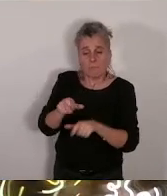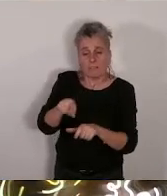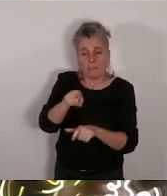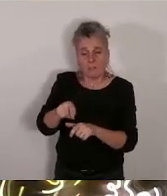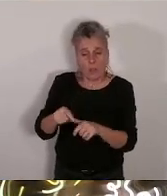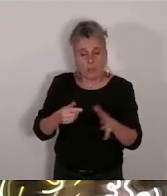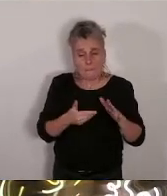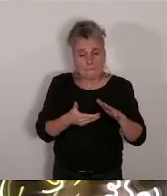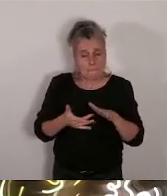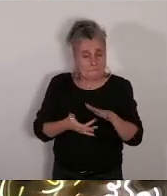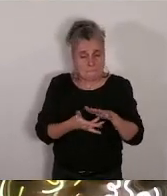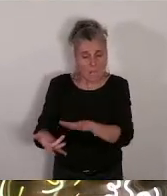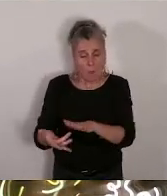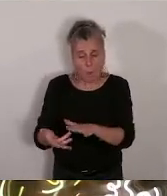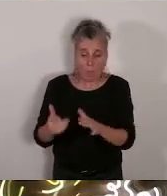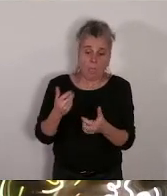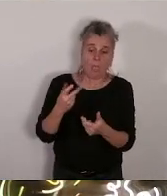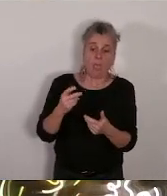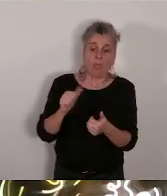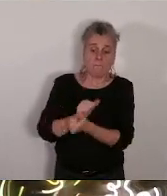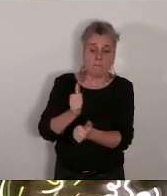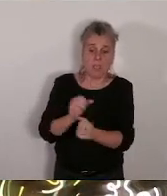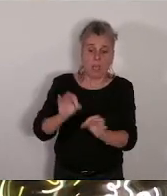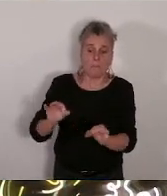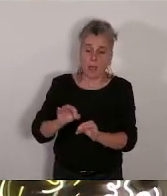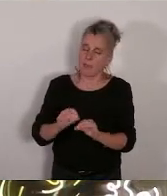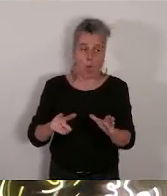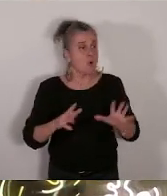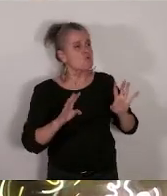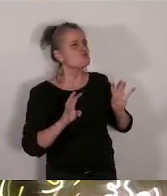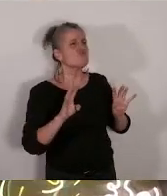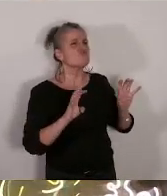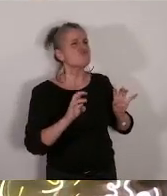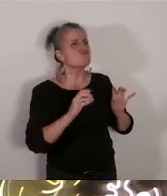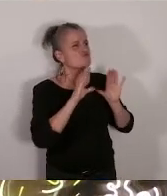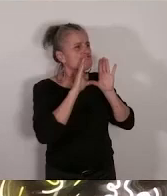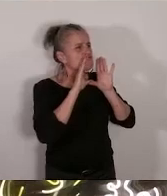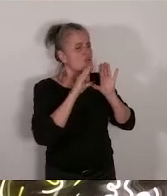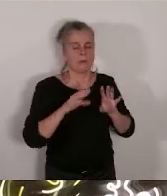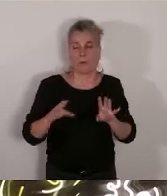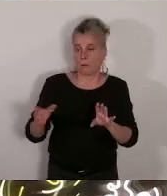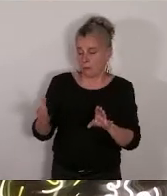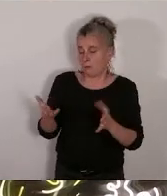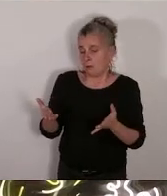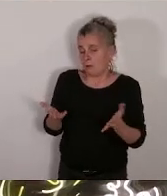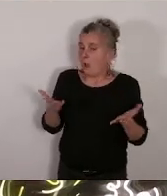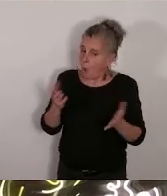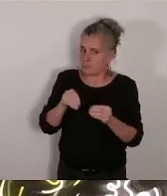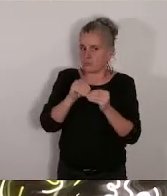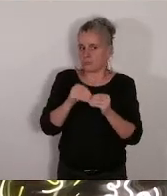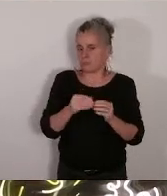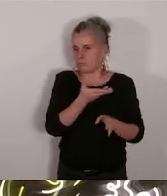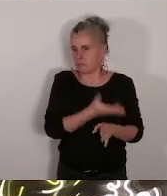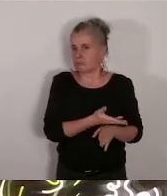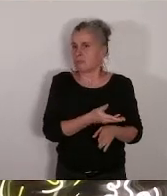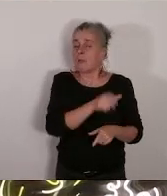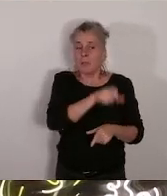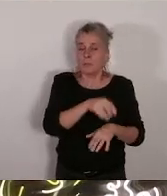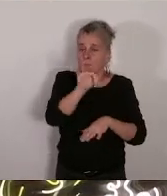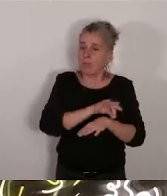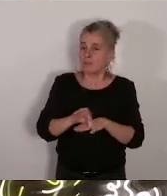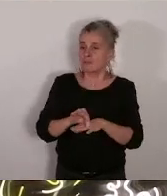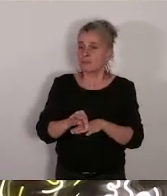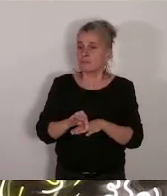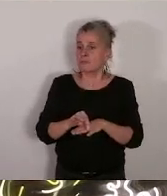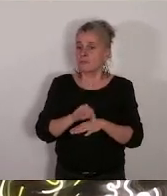'architecte des bâtiments de a-t-il été consulté de plus l'architecte des bâtiments de France a-t-il été consulté sur le projet